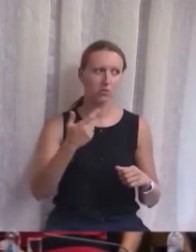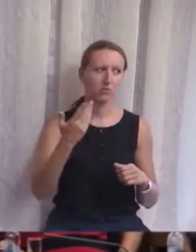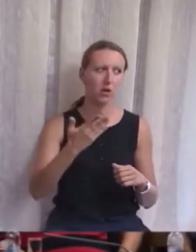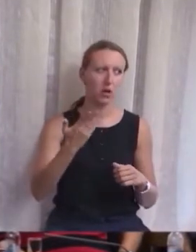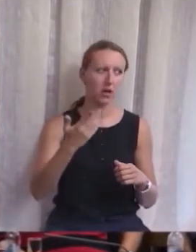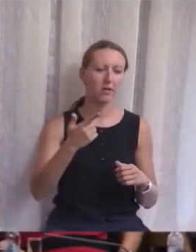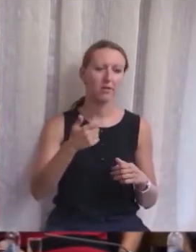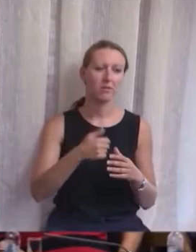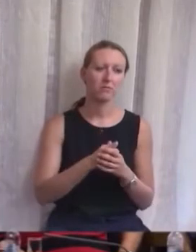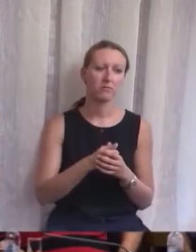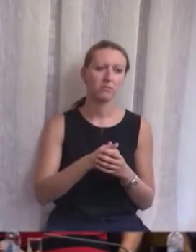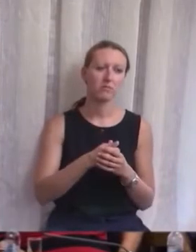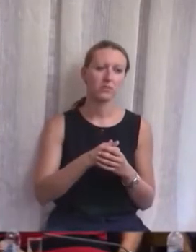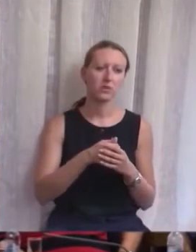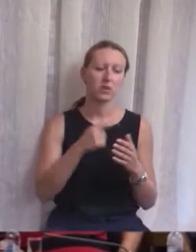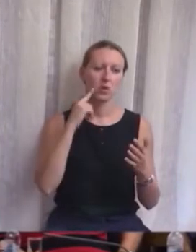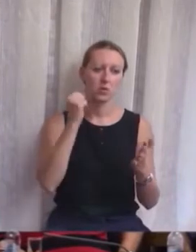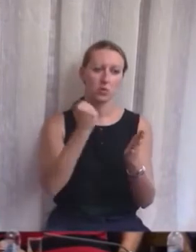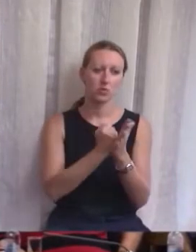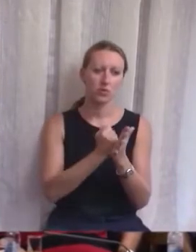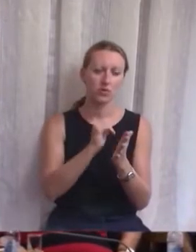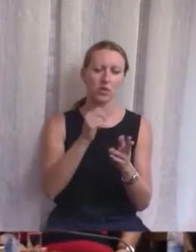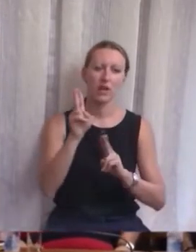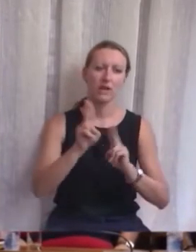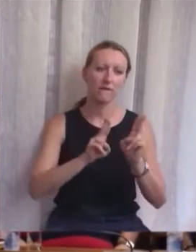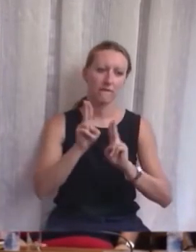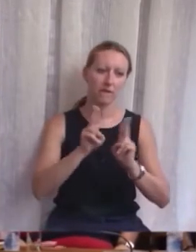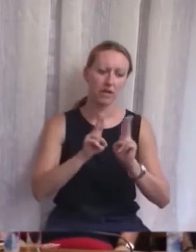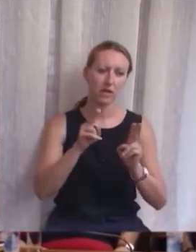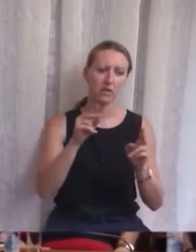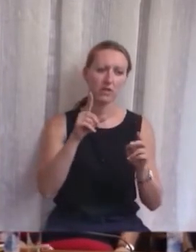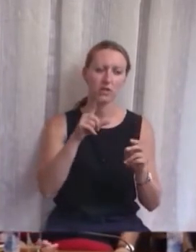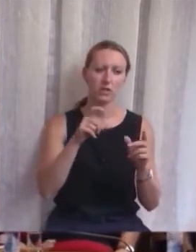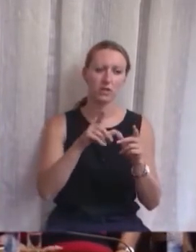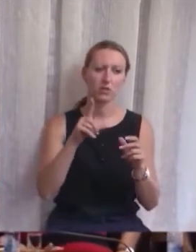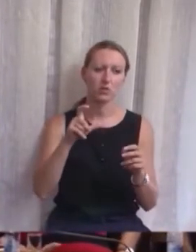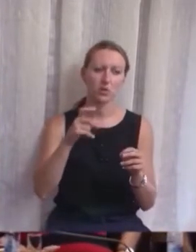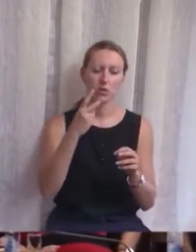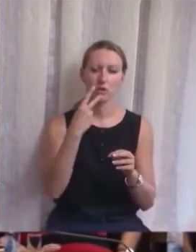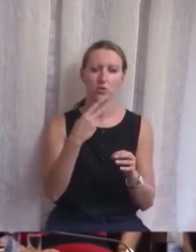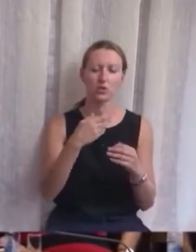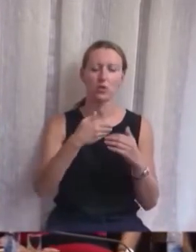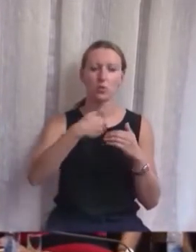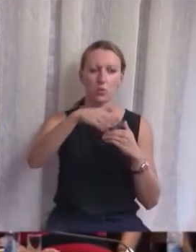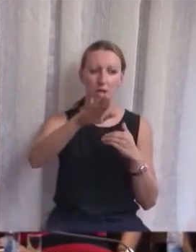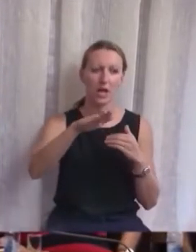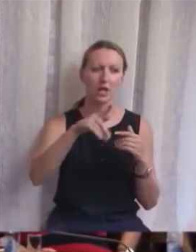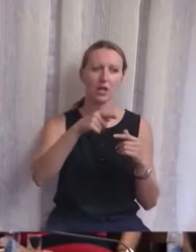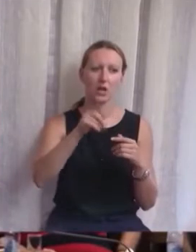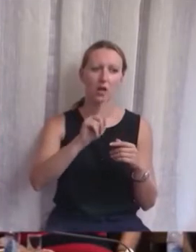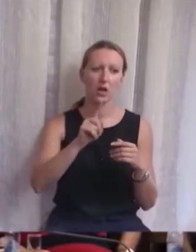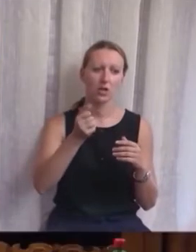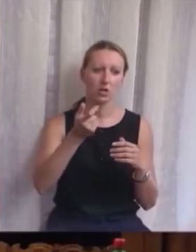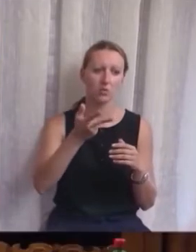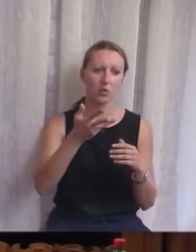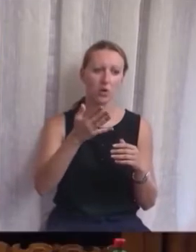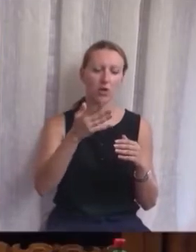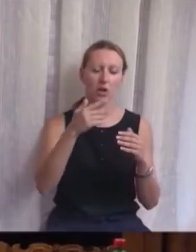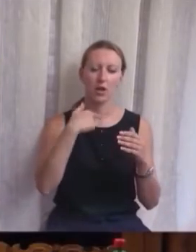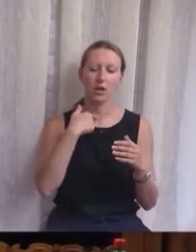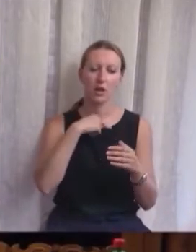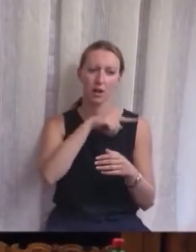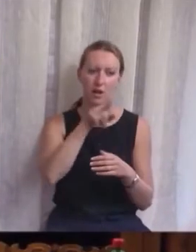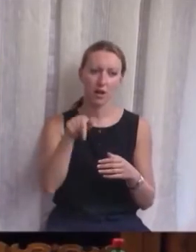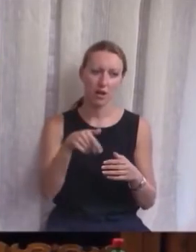Temeljem stavka 5. otvrđujem da je vječnik Petar Čurić udaljen sa sjednice i da se on neće brojati prilikom